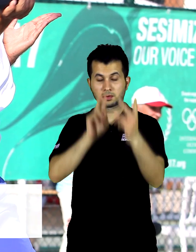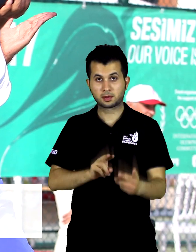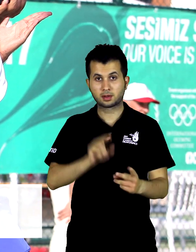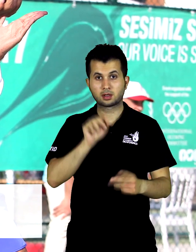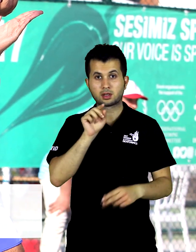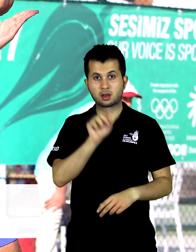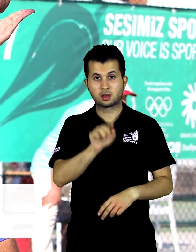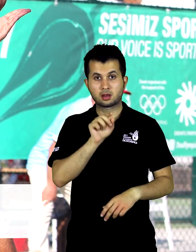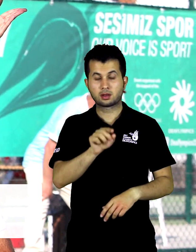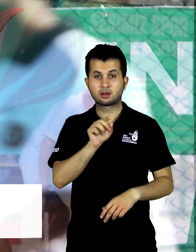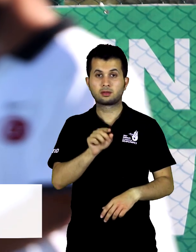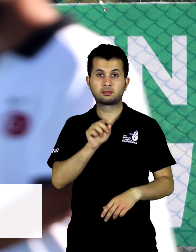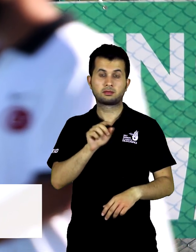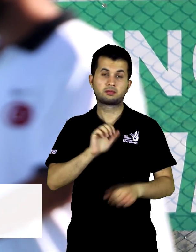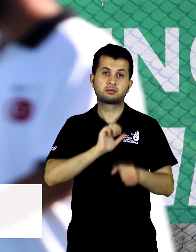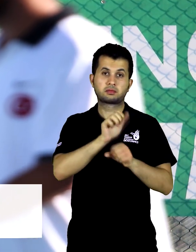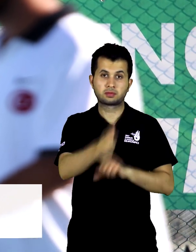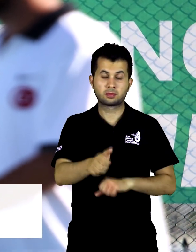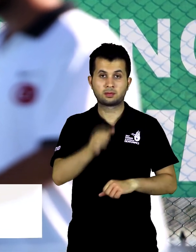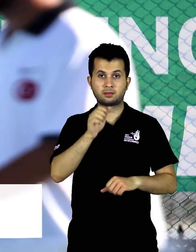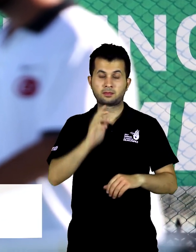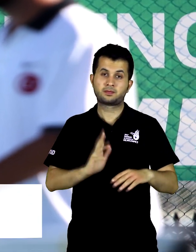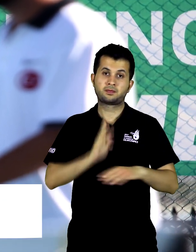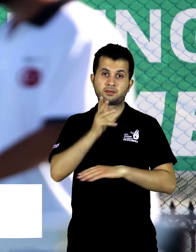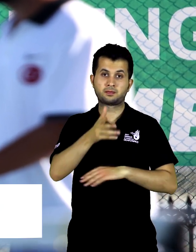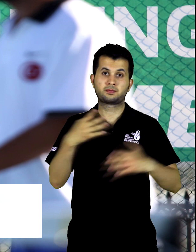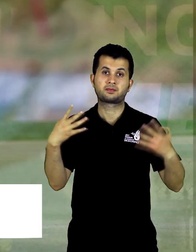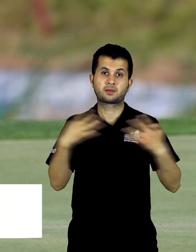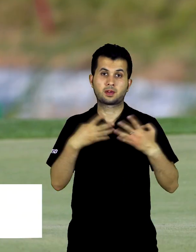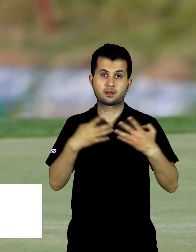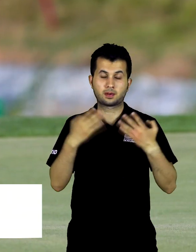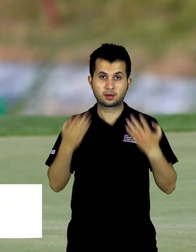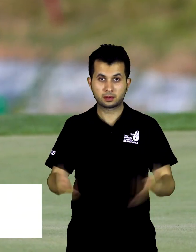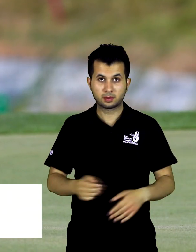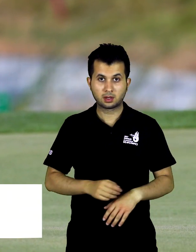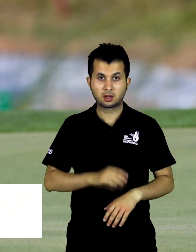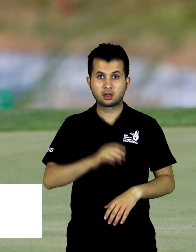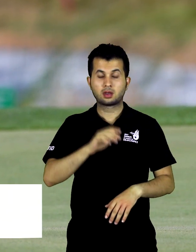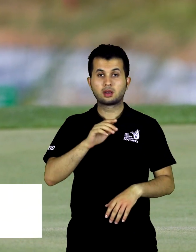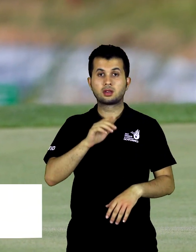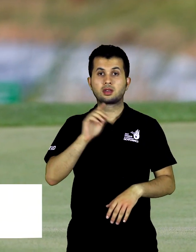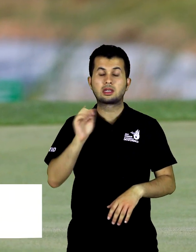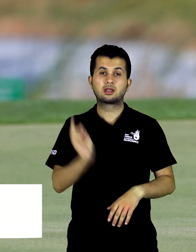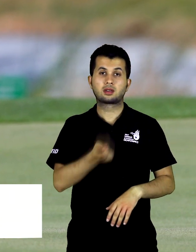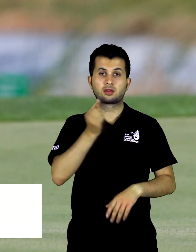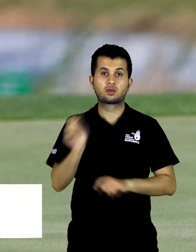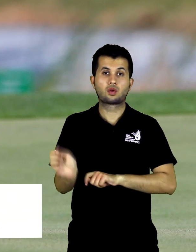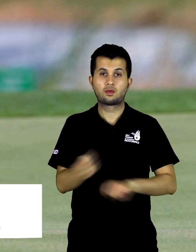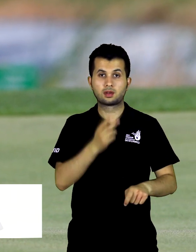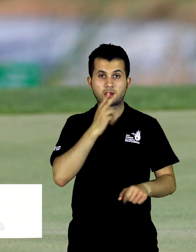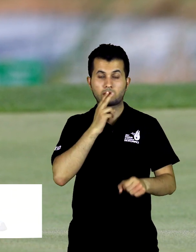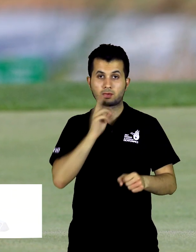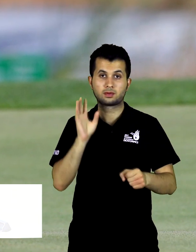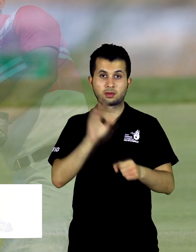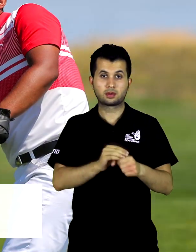Liharev, Angelina Anucina ikilisine set vermeden çeyrek finale çıktı. Deflimpix'e ilk kez Samsun'da dahil olan golfte ilk